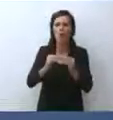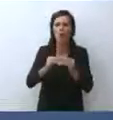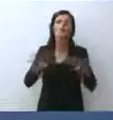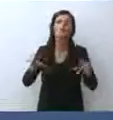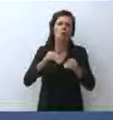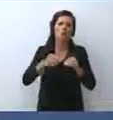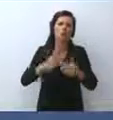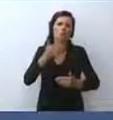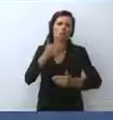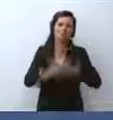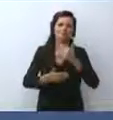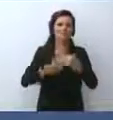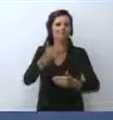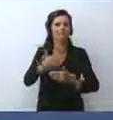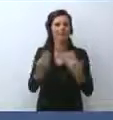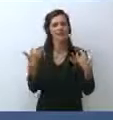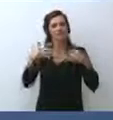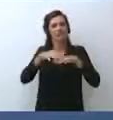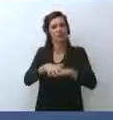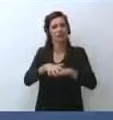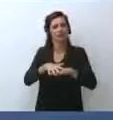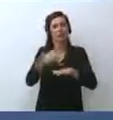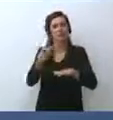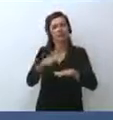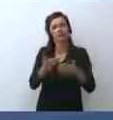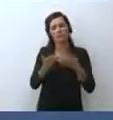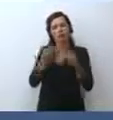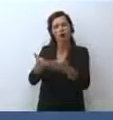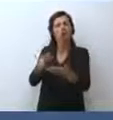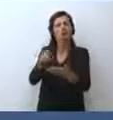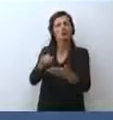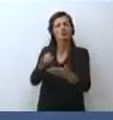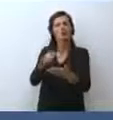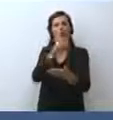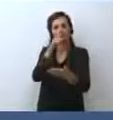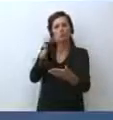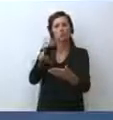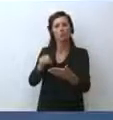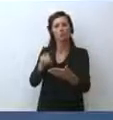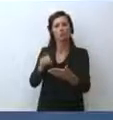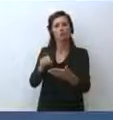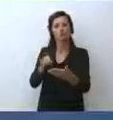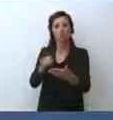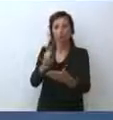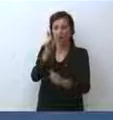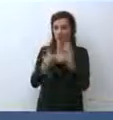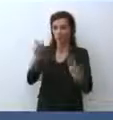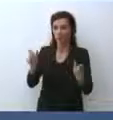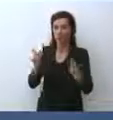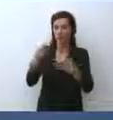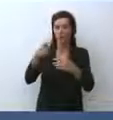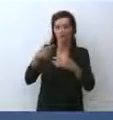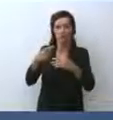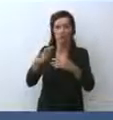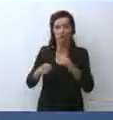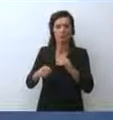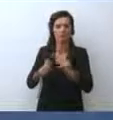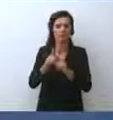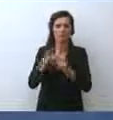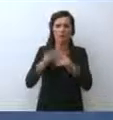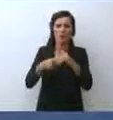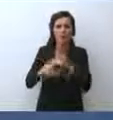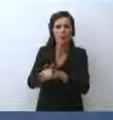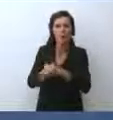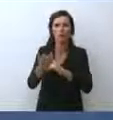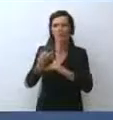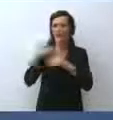è voluto riconoscere veramente l'aiuto che questi profughi, questi rifugiati hanno dato alle truppe italiane